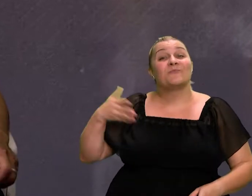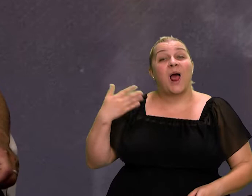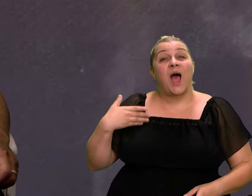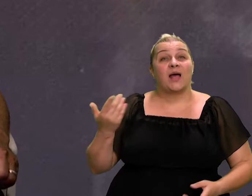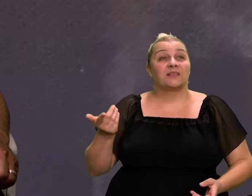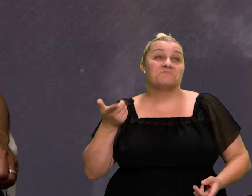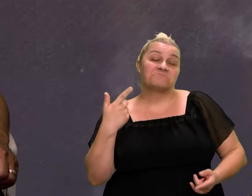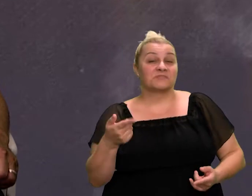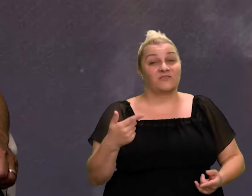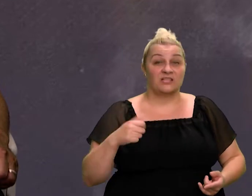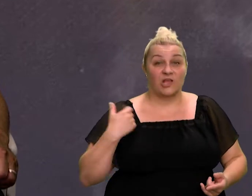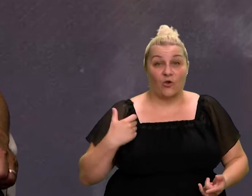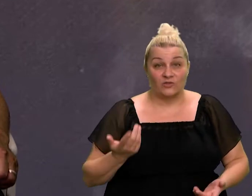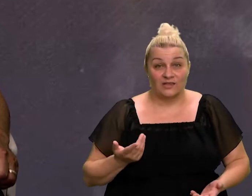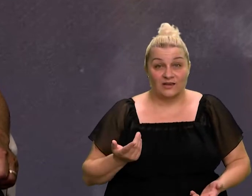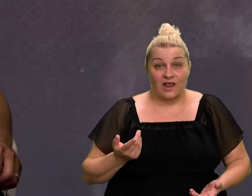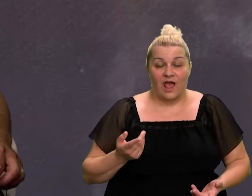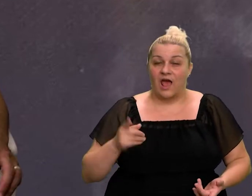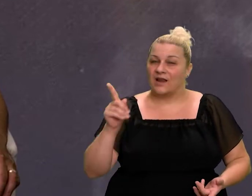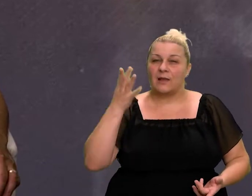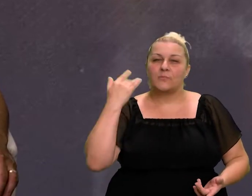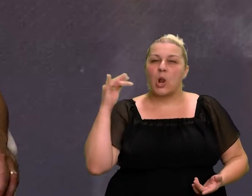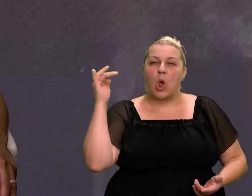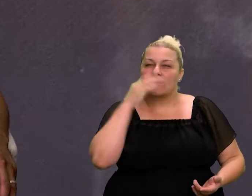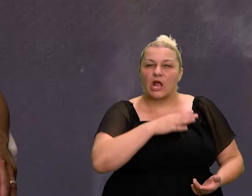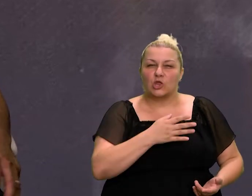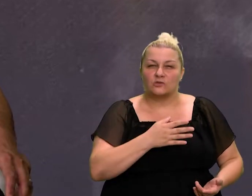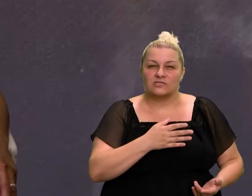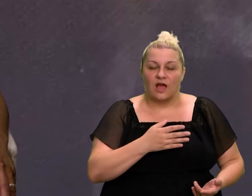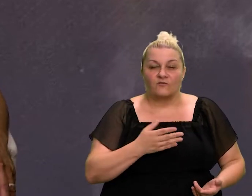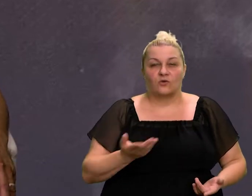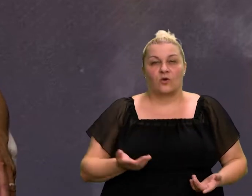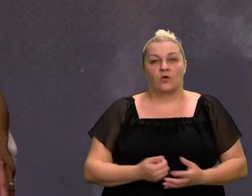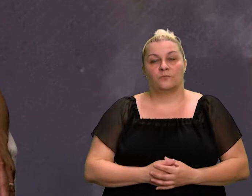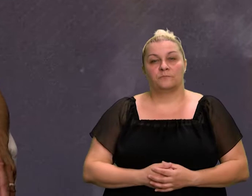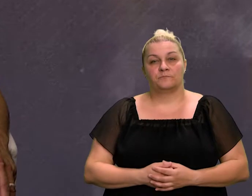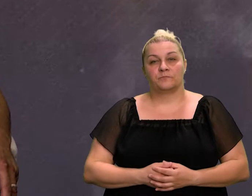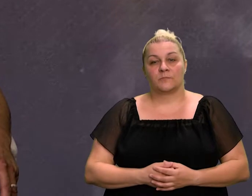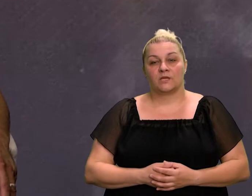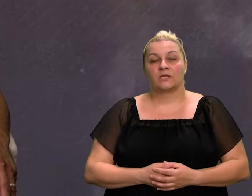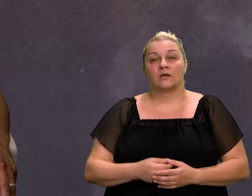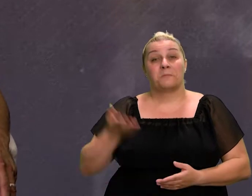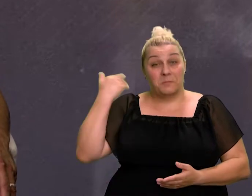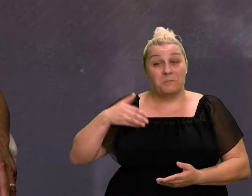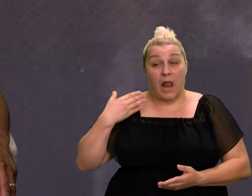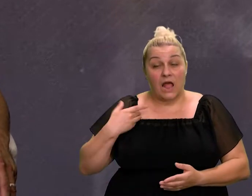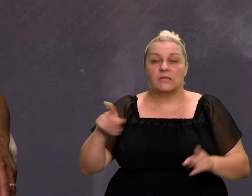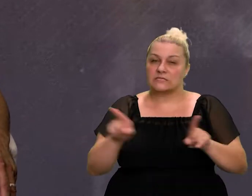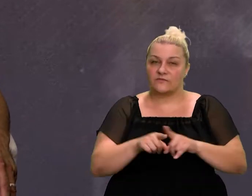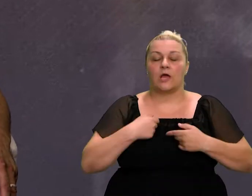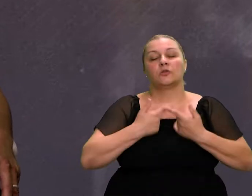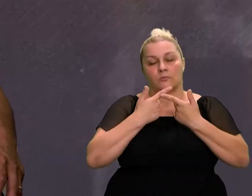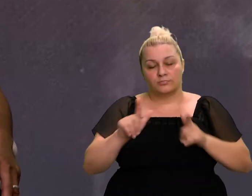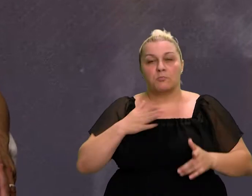sa nekih dvadeseta godina, nije bilo jednostavno se izložiti, spremni smo bili dati svoj život za Hrvatsku